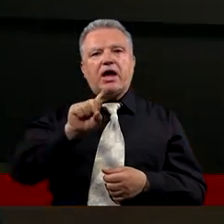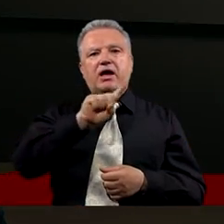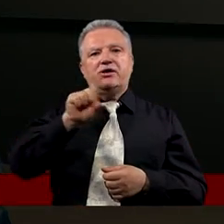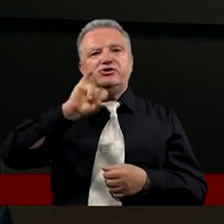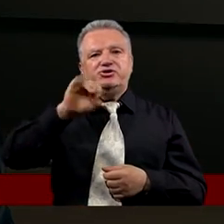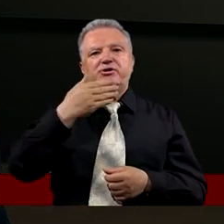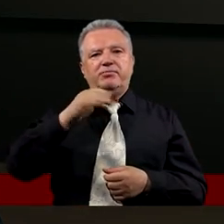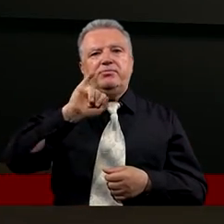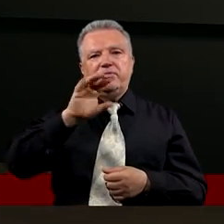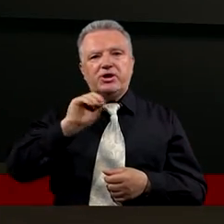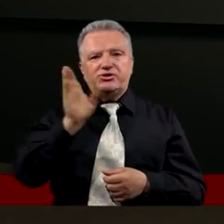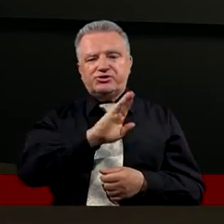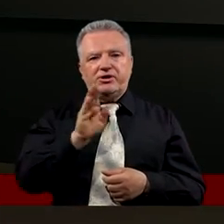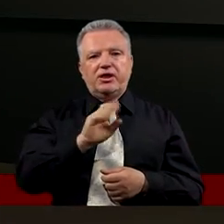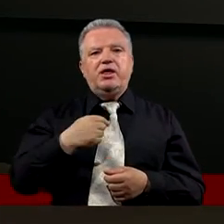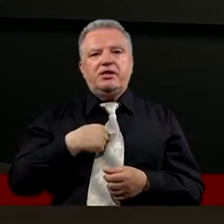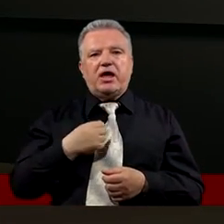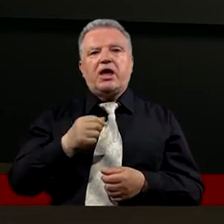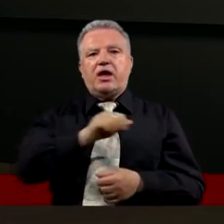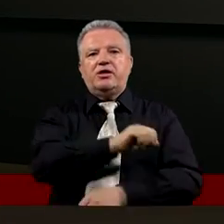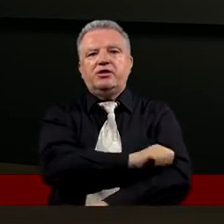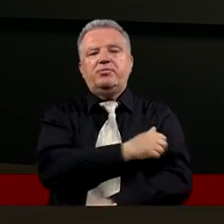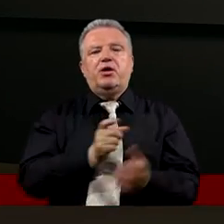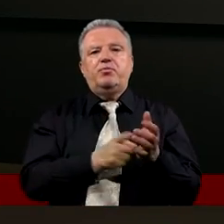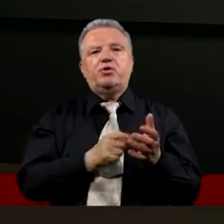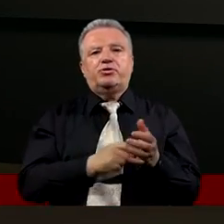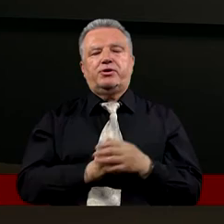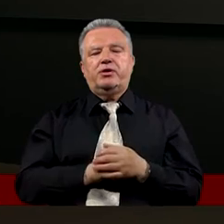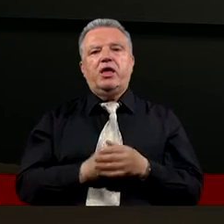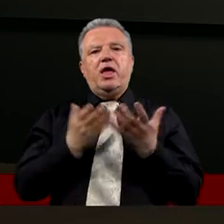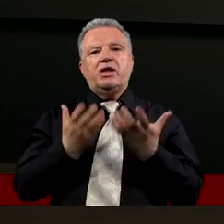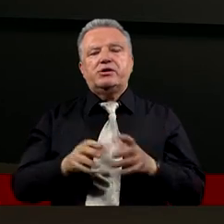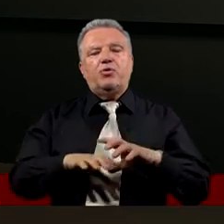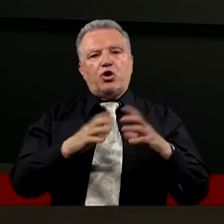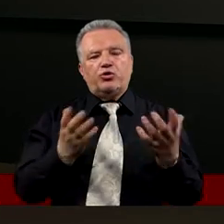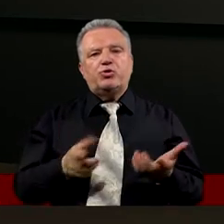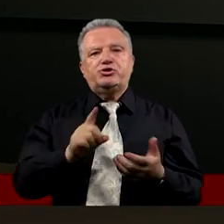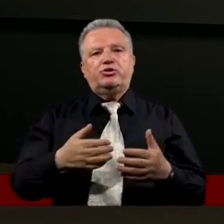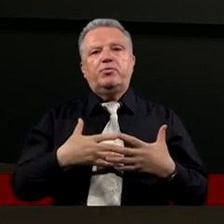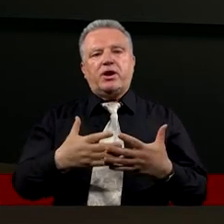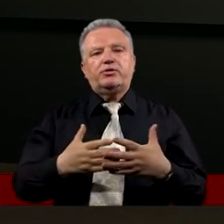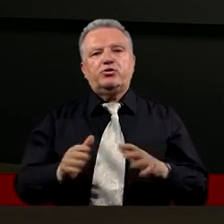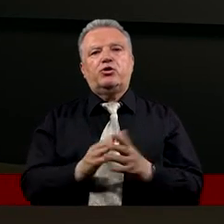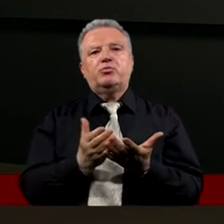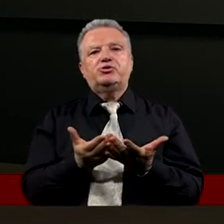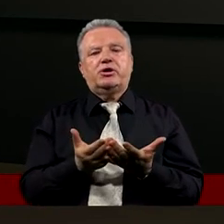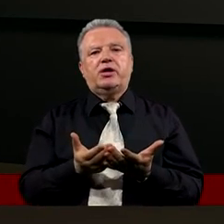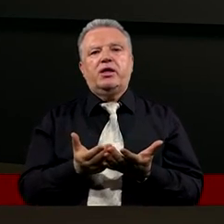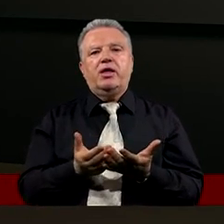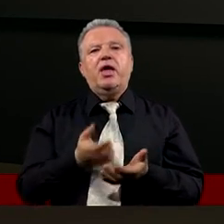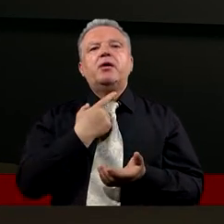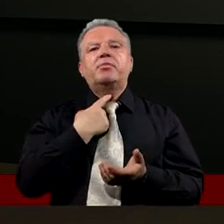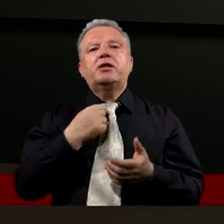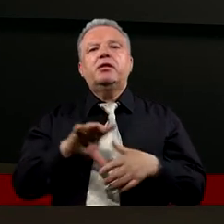Ja natomiast na imię mam Piotr. Ponieważ chcemy otworzyć księgę natchnioną przez samego Boga,